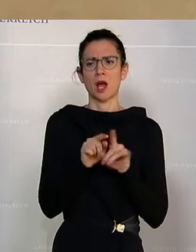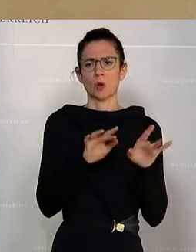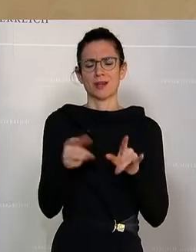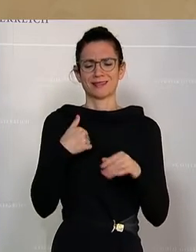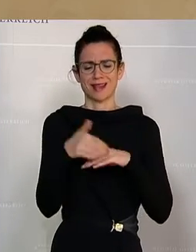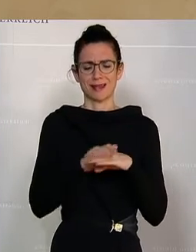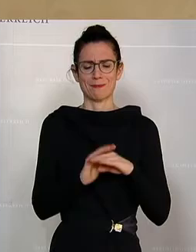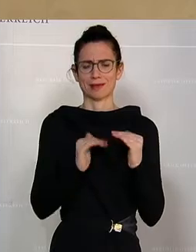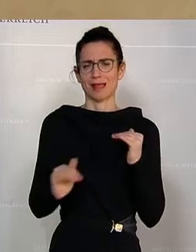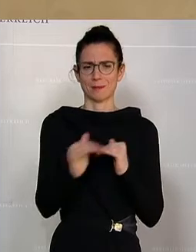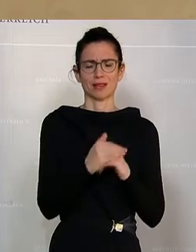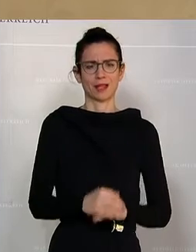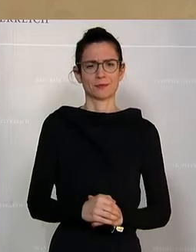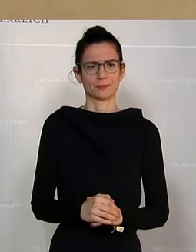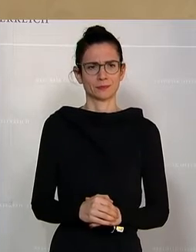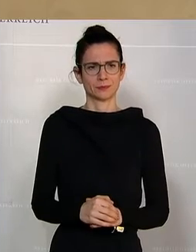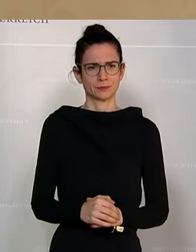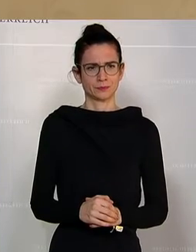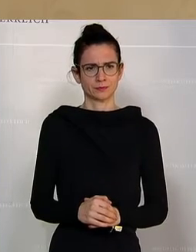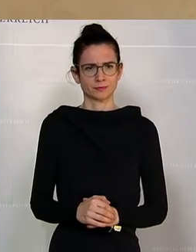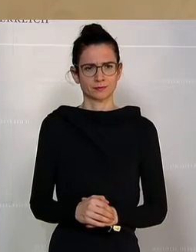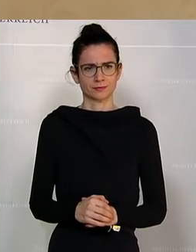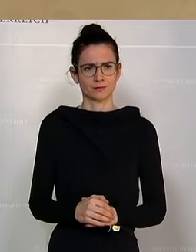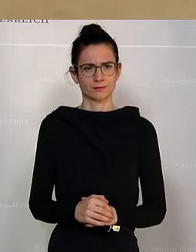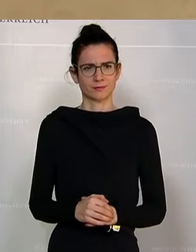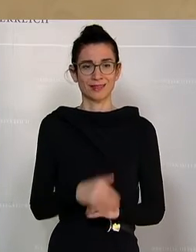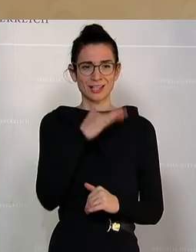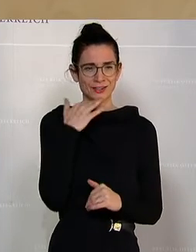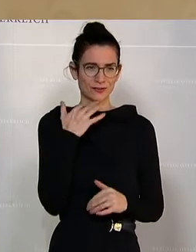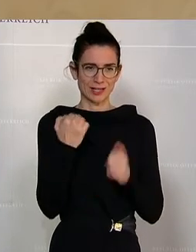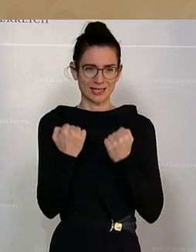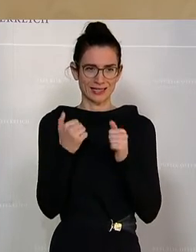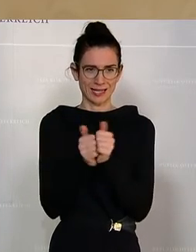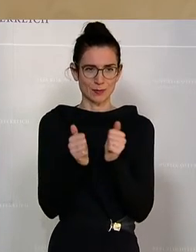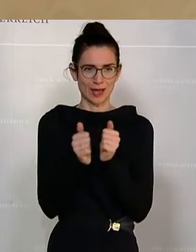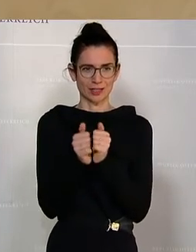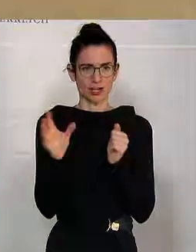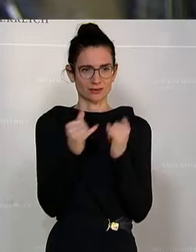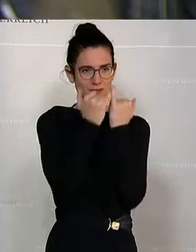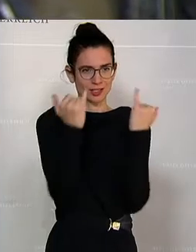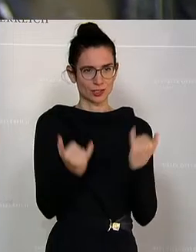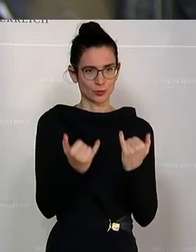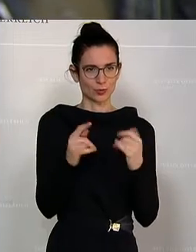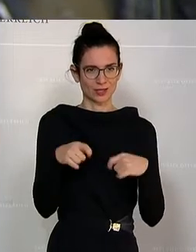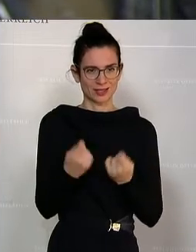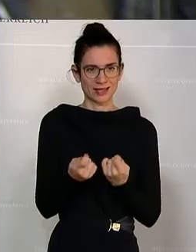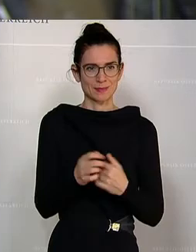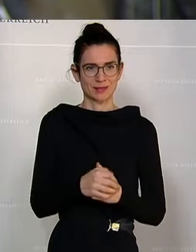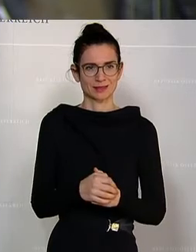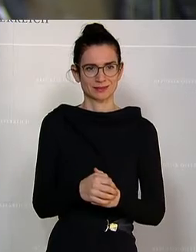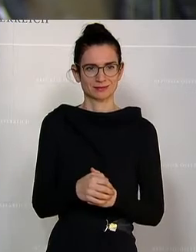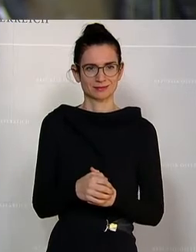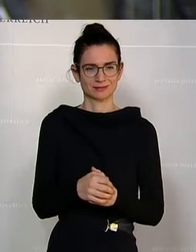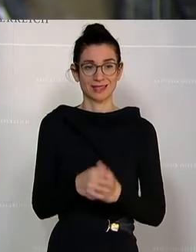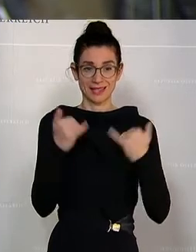Gemeindeebene. Zudem gibt es viele Sicherheitspartnerschaften auch mit Institutionen, auch ein ganz wichtiger Punkt, gerade in der